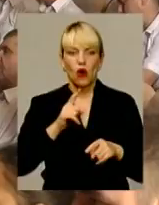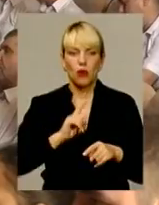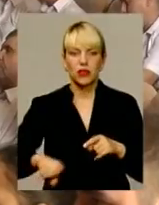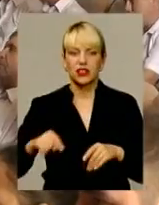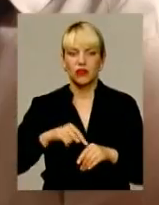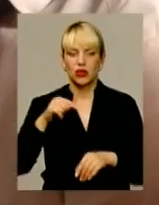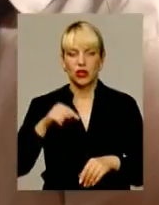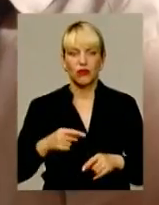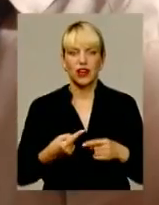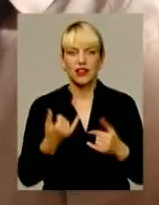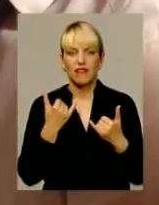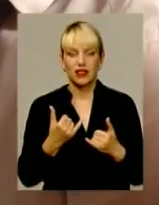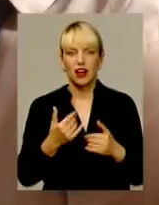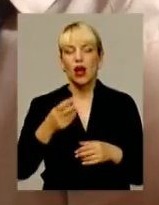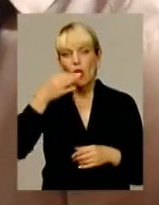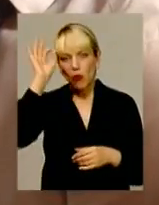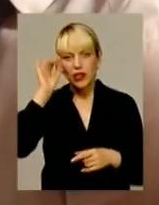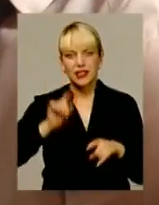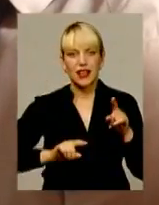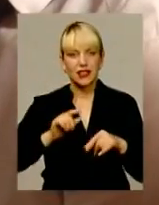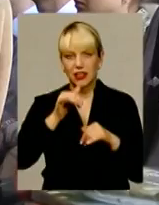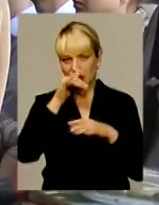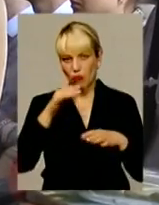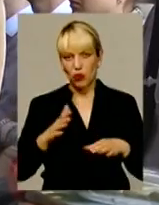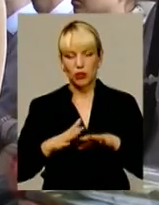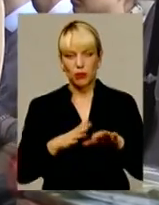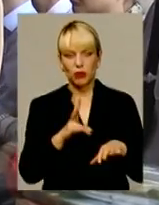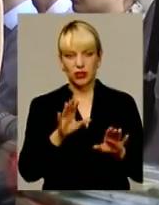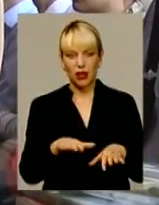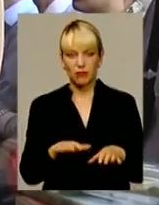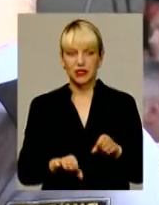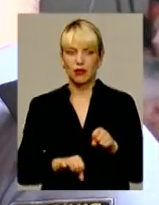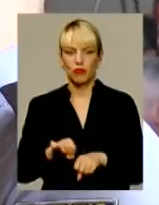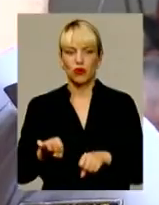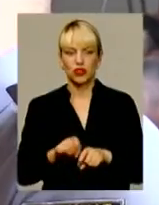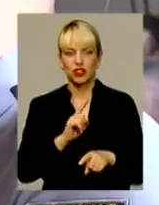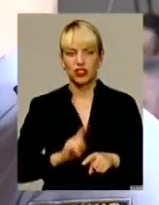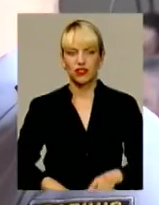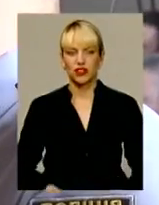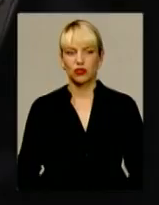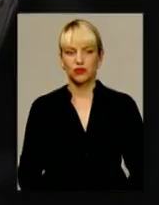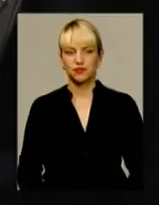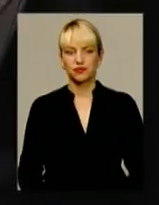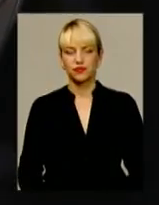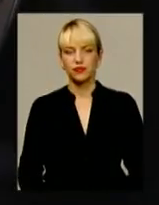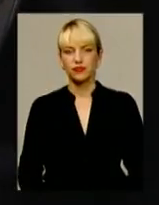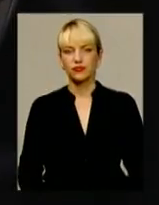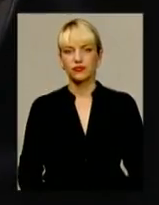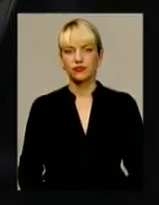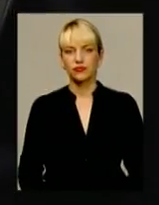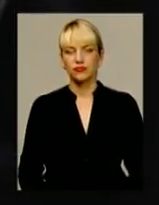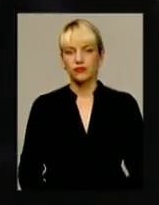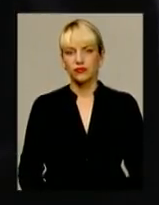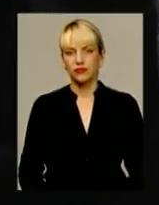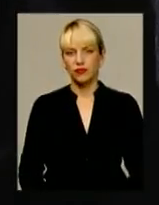реагування. Відтак поліція досі інколи не здатна прибути на місце правопорушення швидко. Світлана Русіна, Андрій Лазарук,